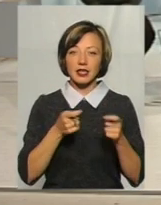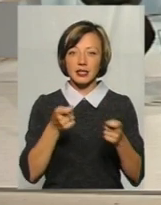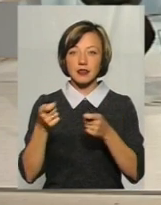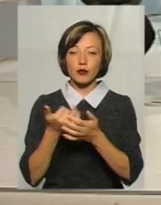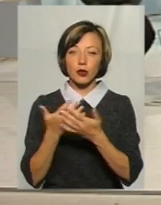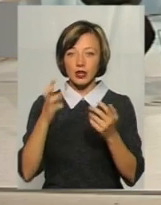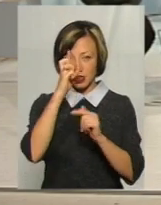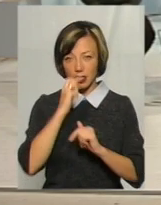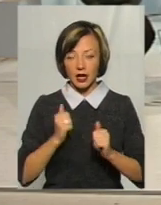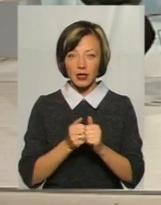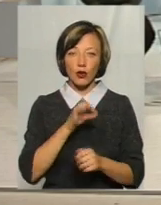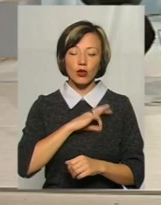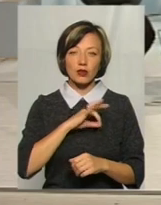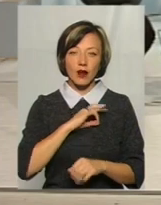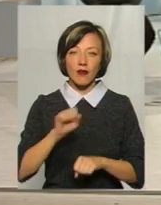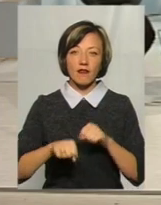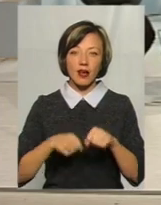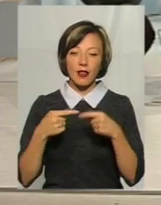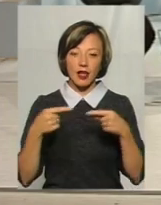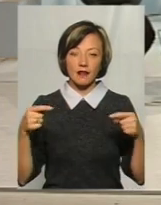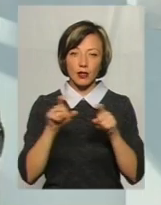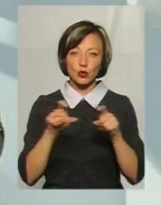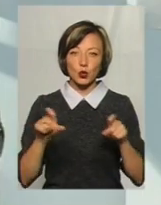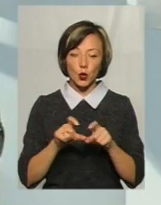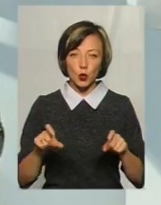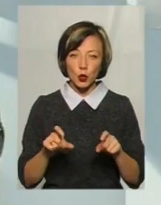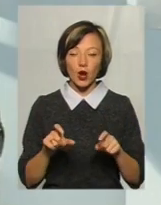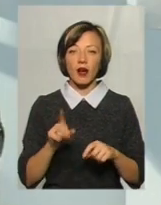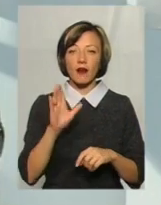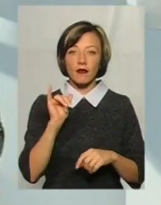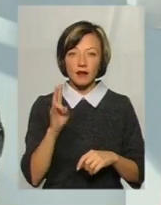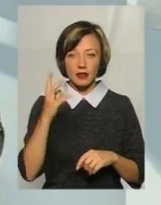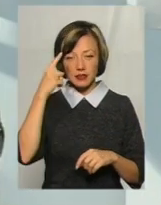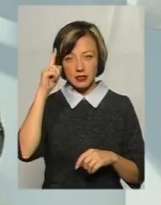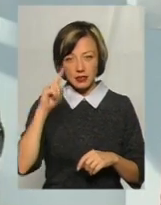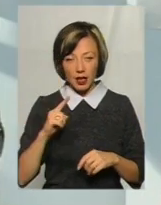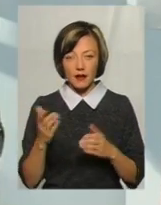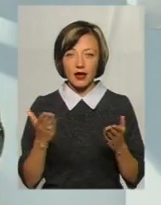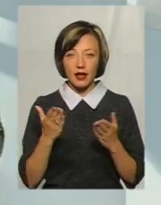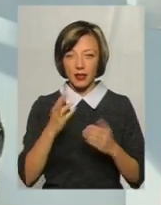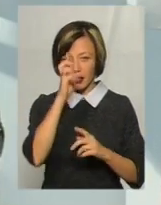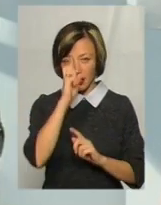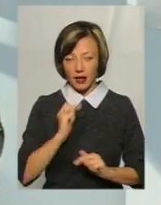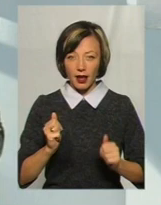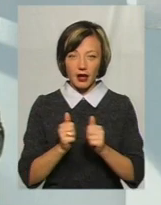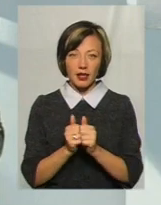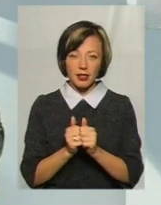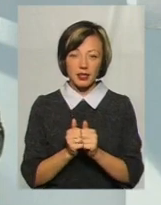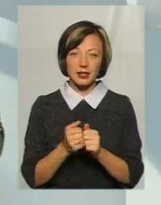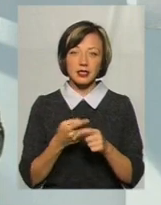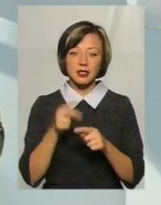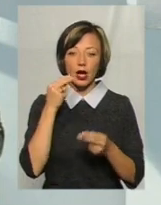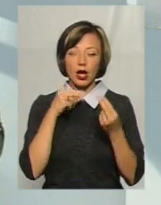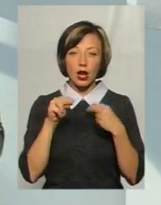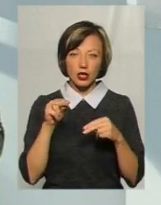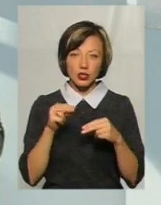він користувався велоінфраструктурою, він знає, в якій країні це краще